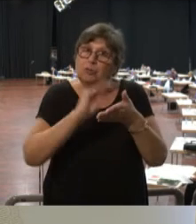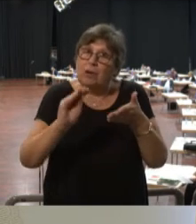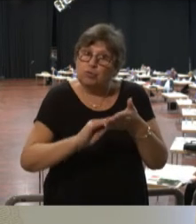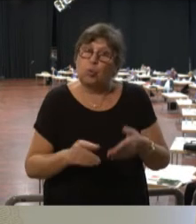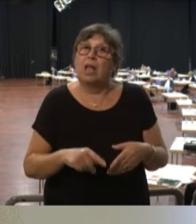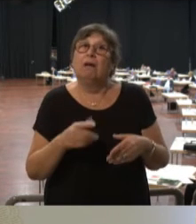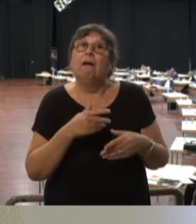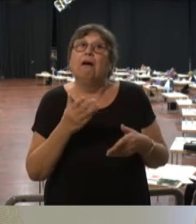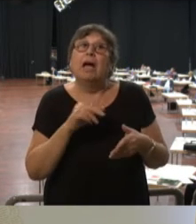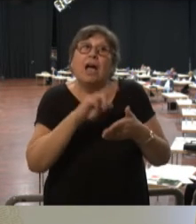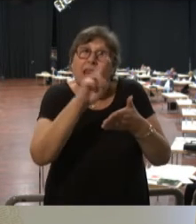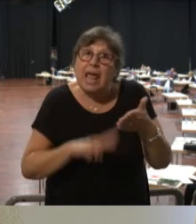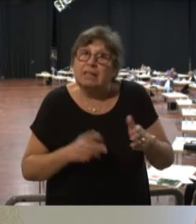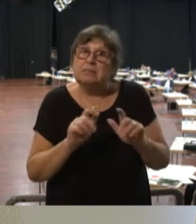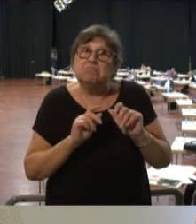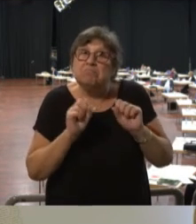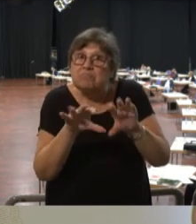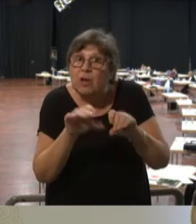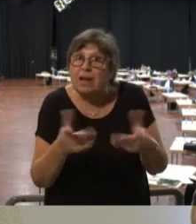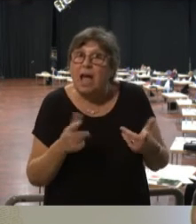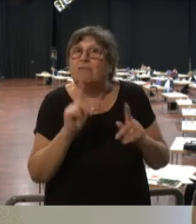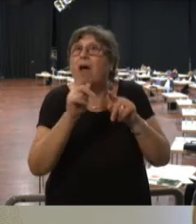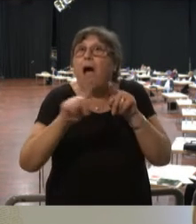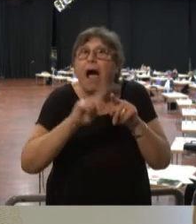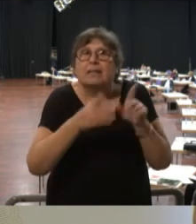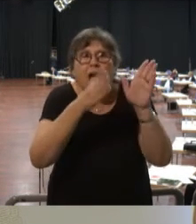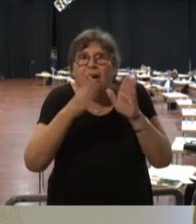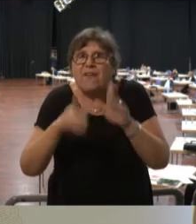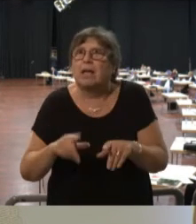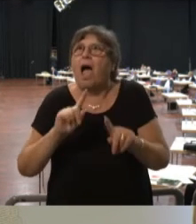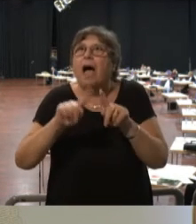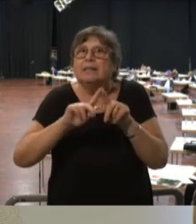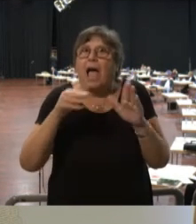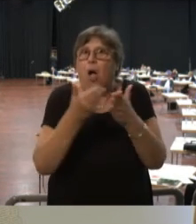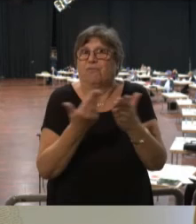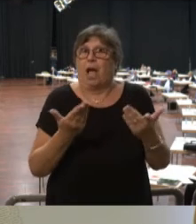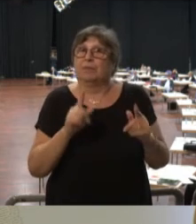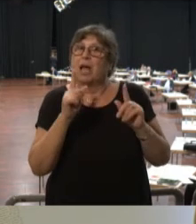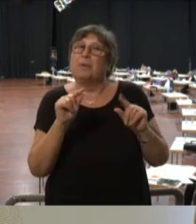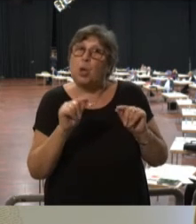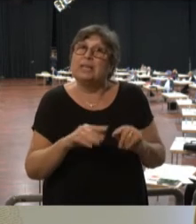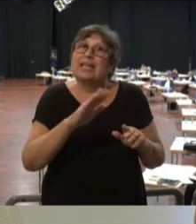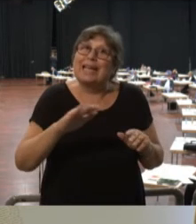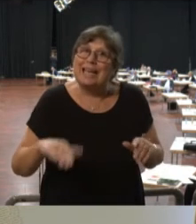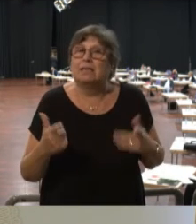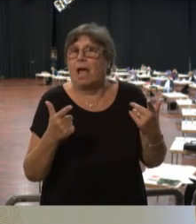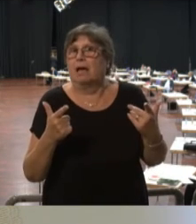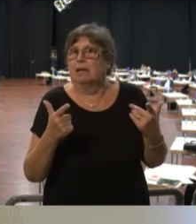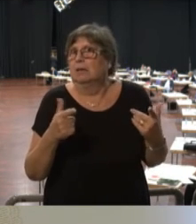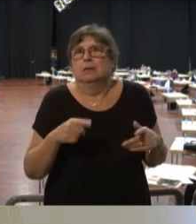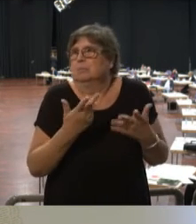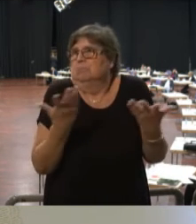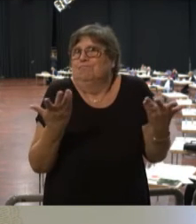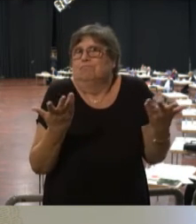Kindern lesen beizubringen, weil da andere Aufgaben anstehen, andere Fächer und so weiter und so fort. Das heißt, die Kinder fallen durch ein Sieb